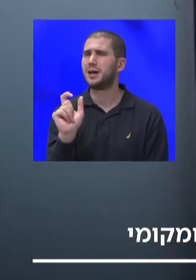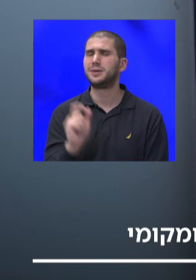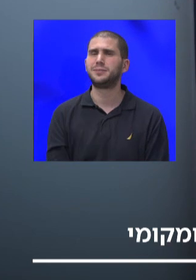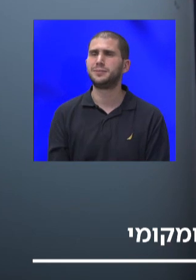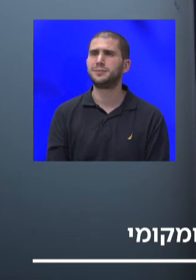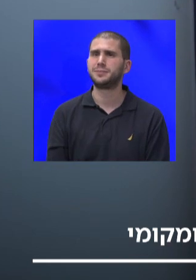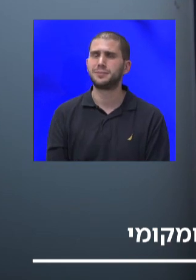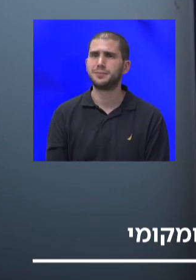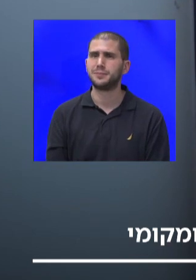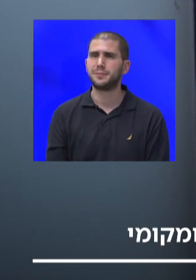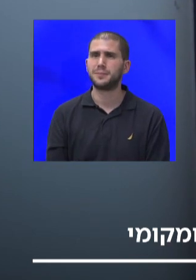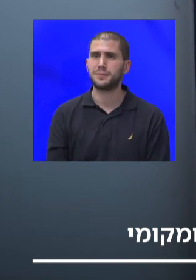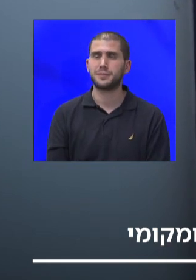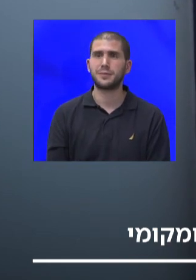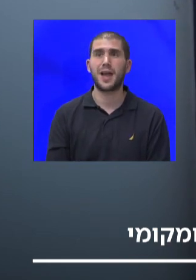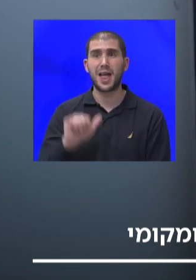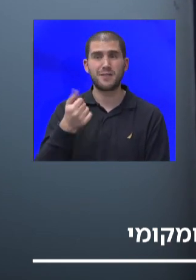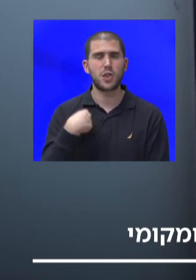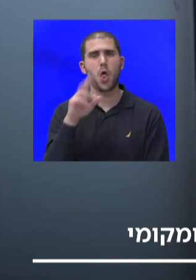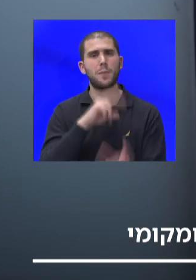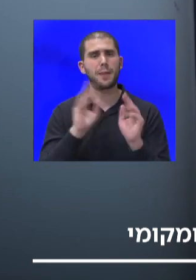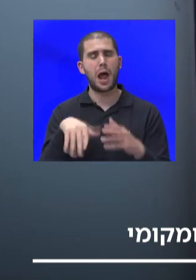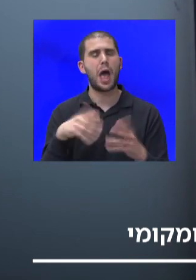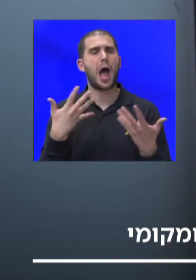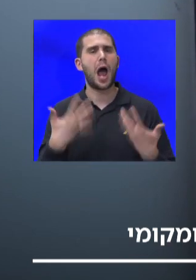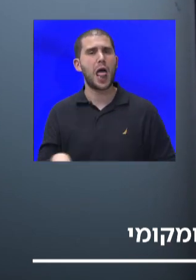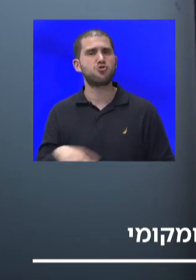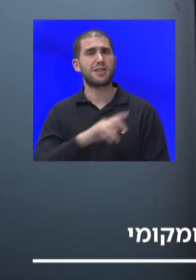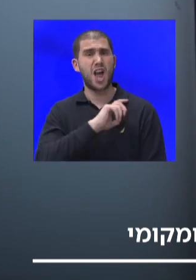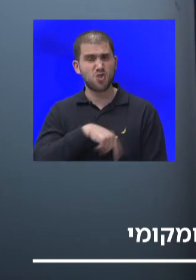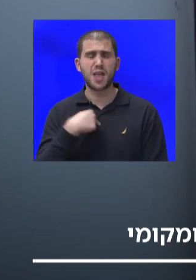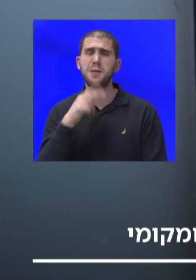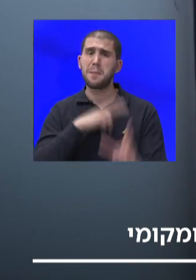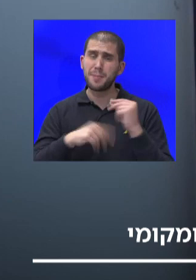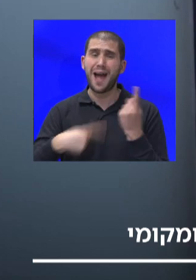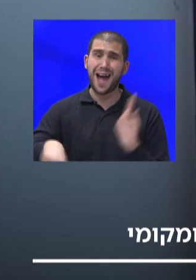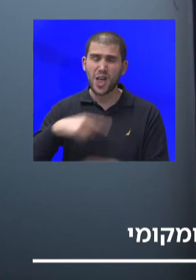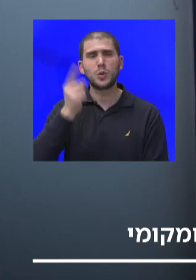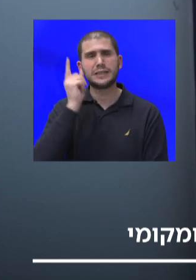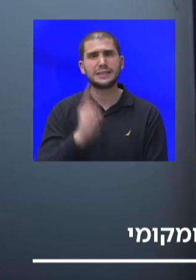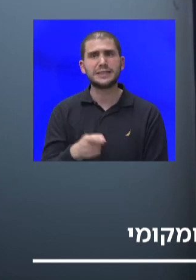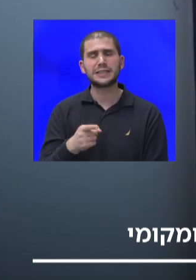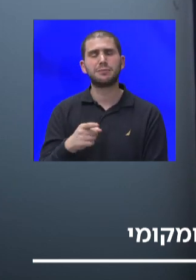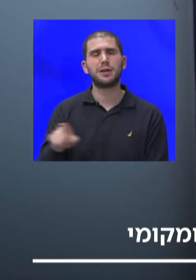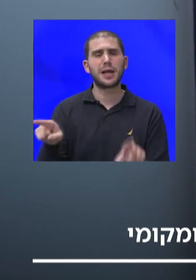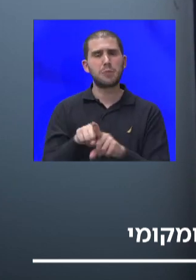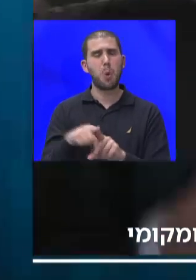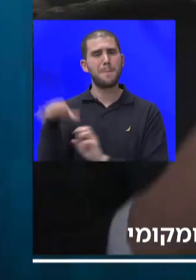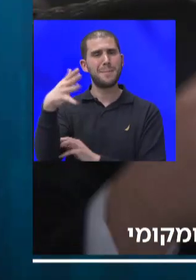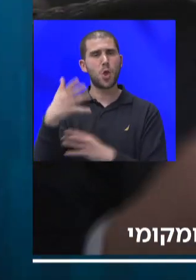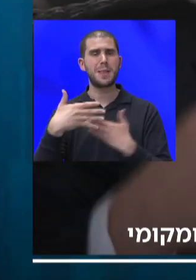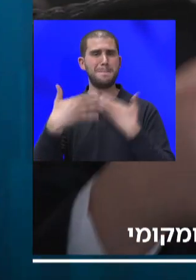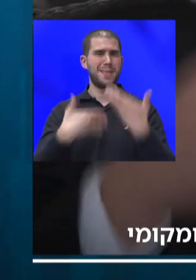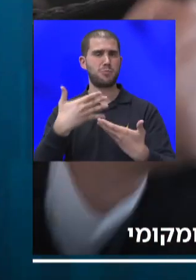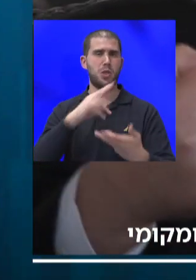ראשית, אני לא מדבר על החלשה. אני מדבר על זה שאנחנו צריכים להידמות למדינות המתקדמות בעולם, ולהפוך למדינה